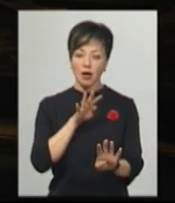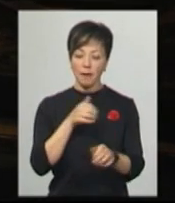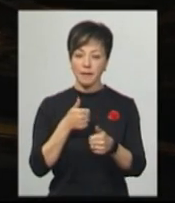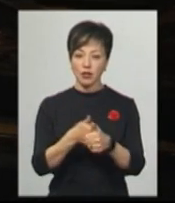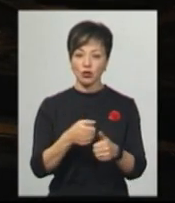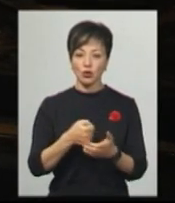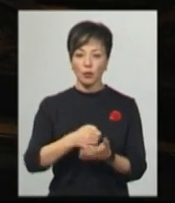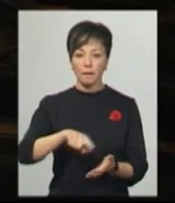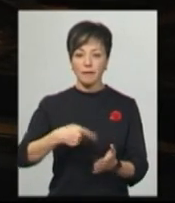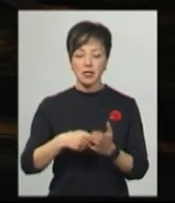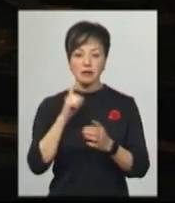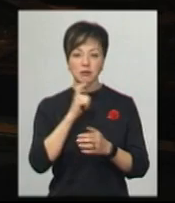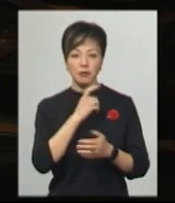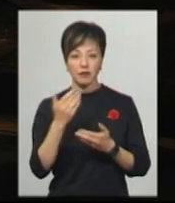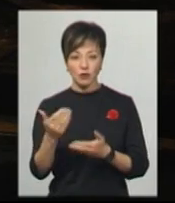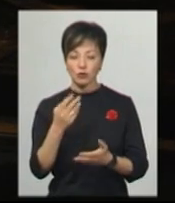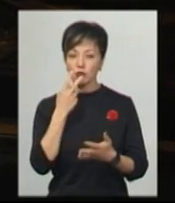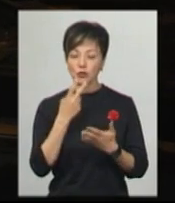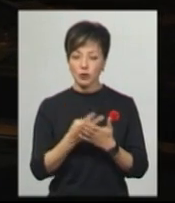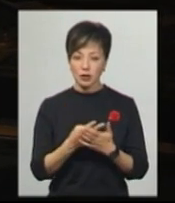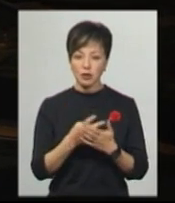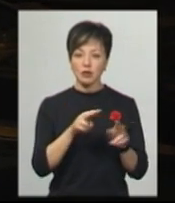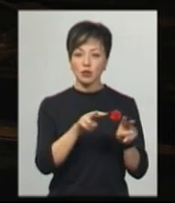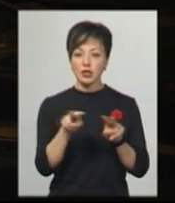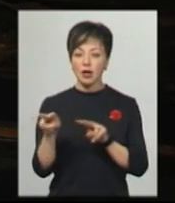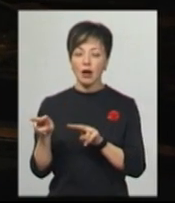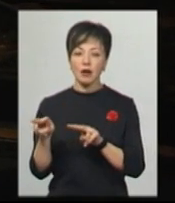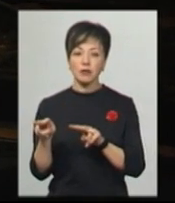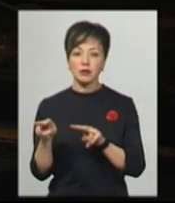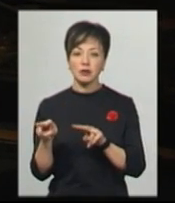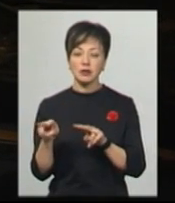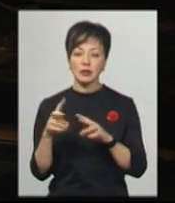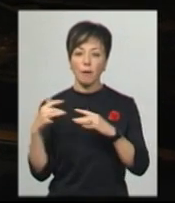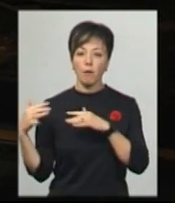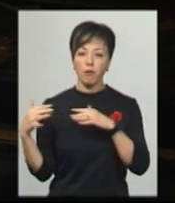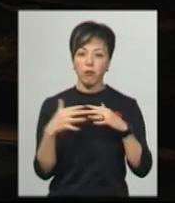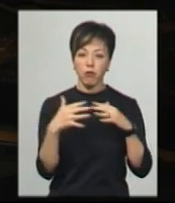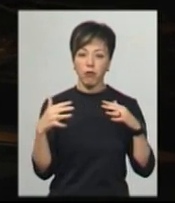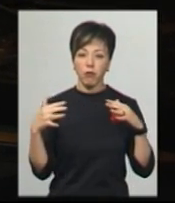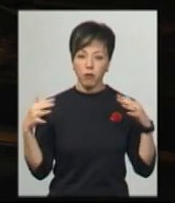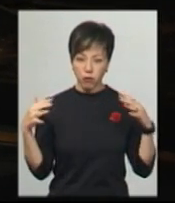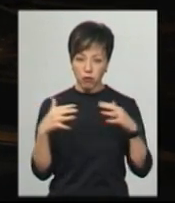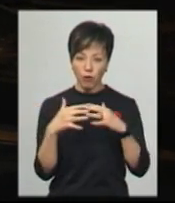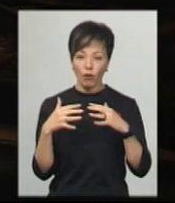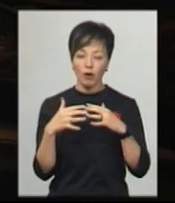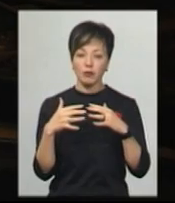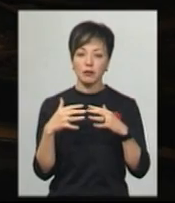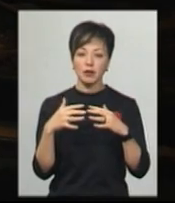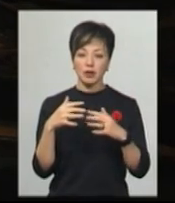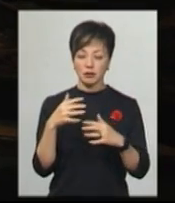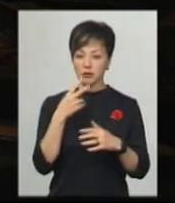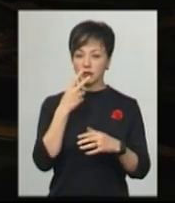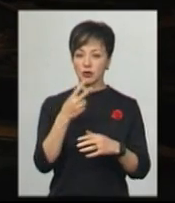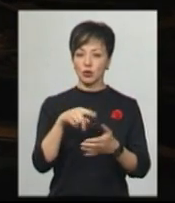міста з півночі. І ми з вами спостерігаємо за боєм з точки, де